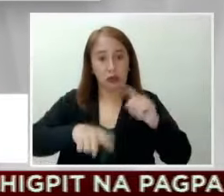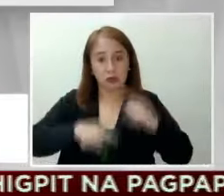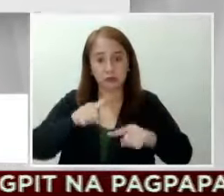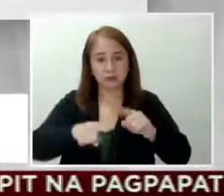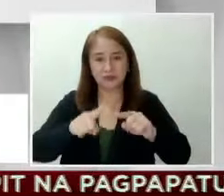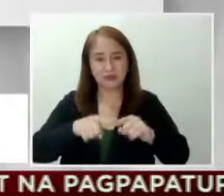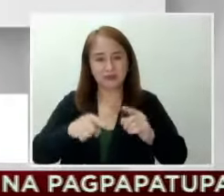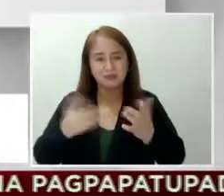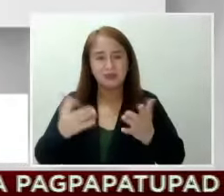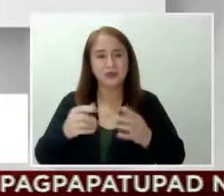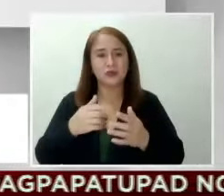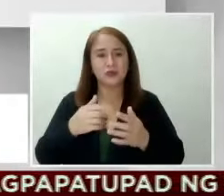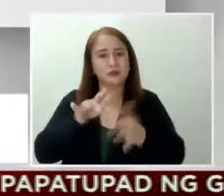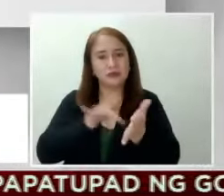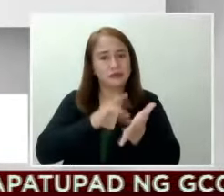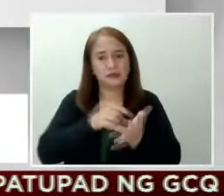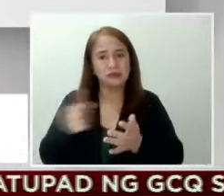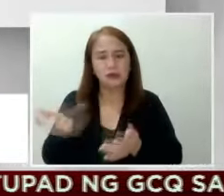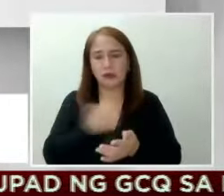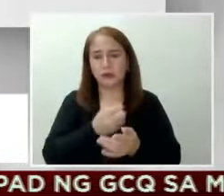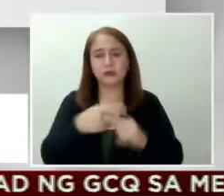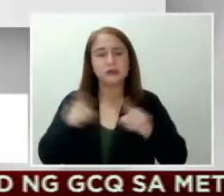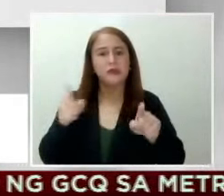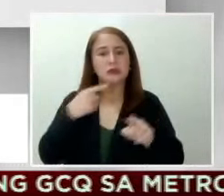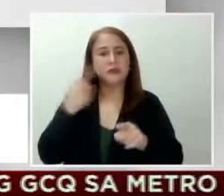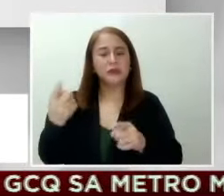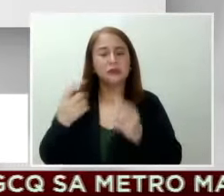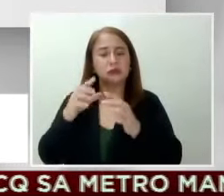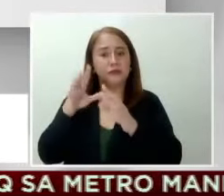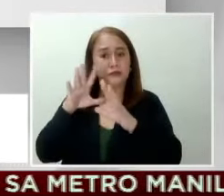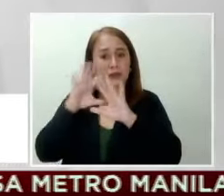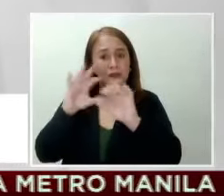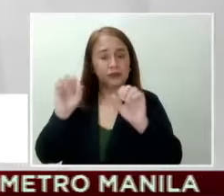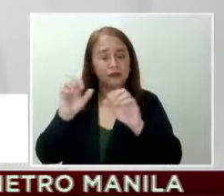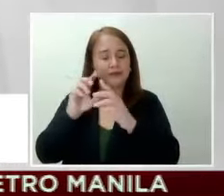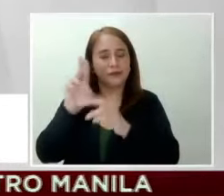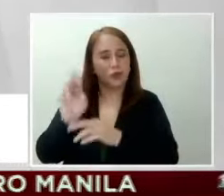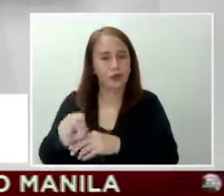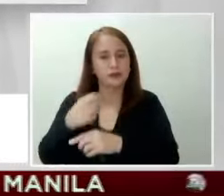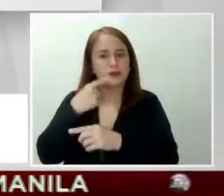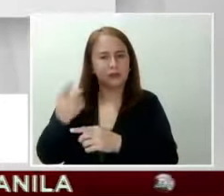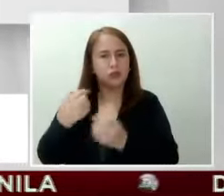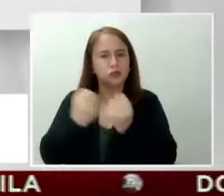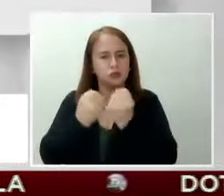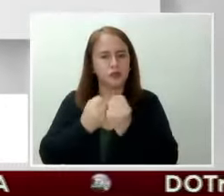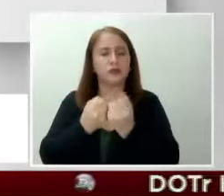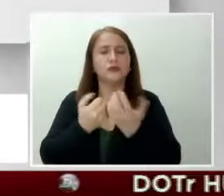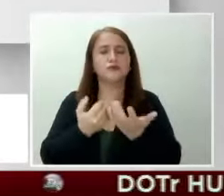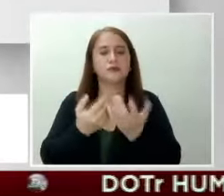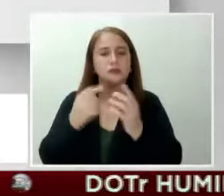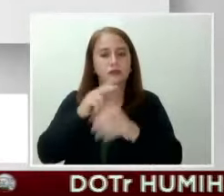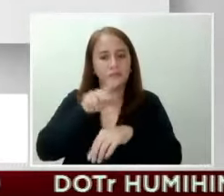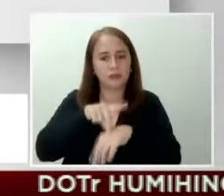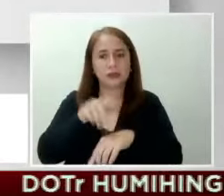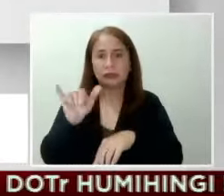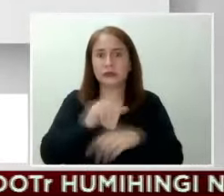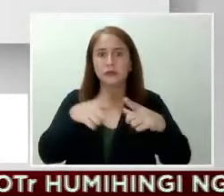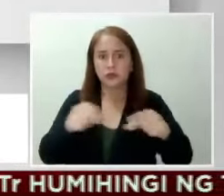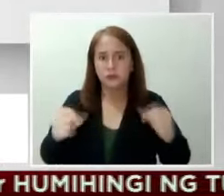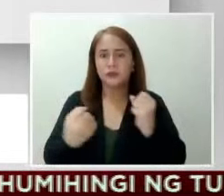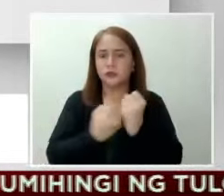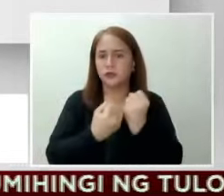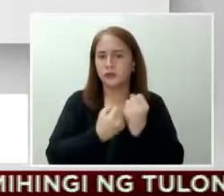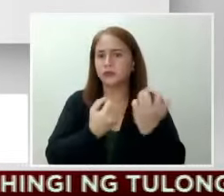ding muli ng Estados Unidos ang kanilang suporta sa Pilipinas. Maging ang Japan ay nagsalita na rin at